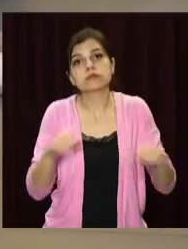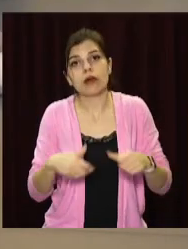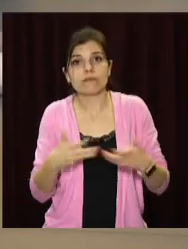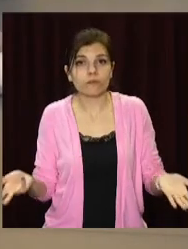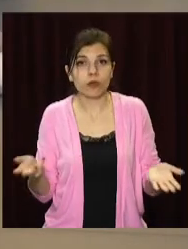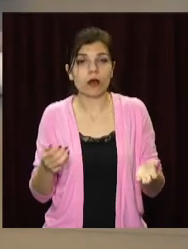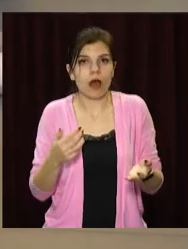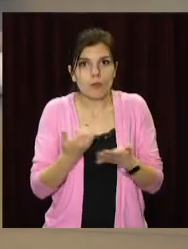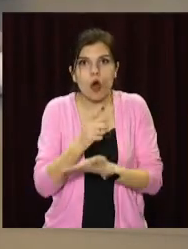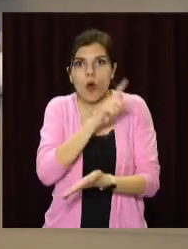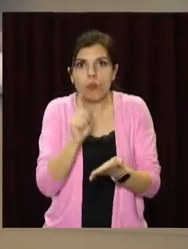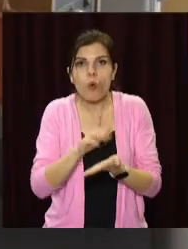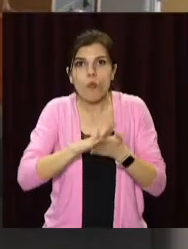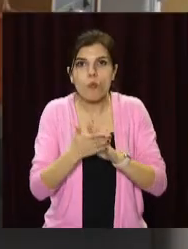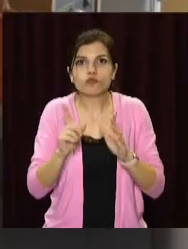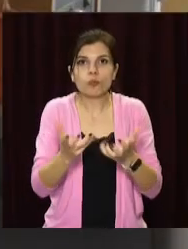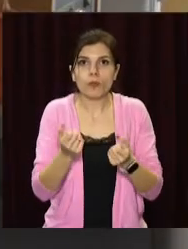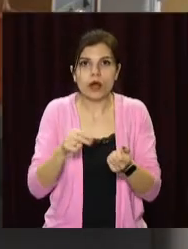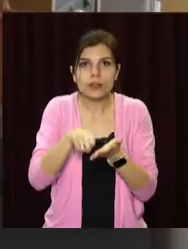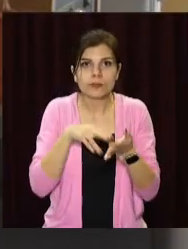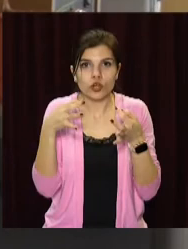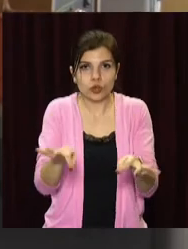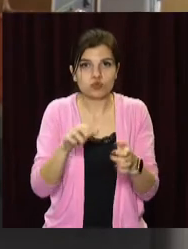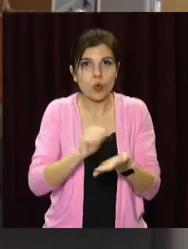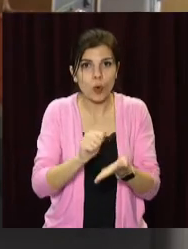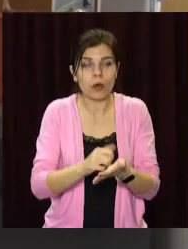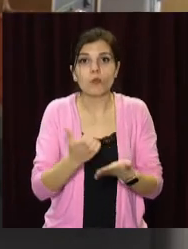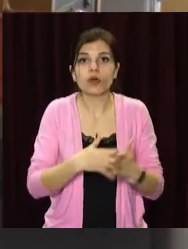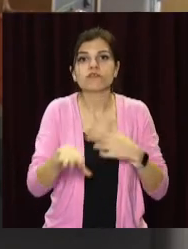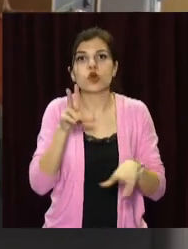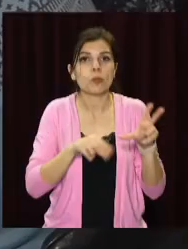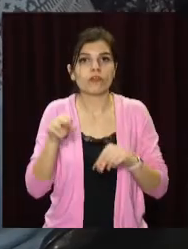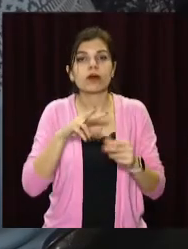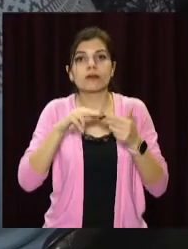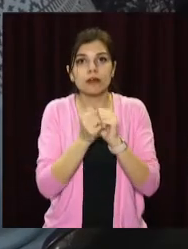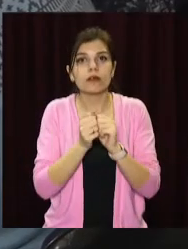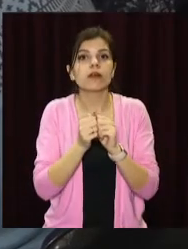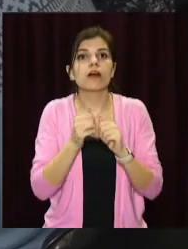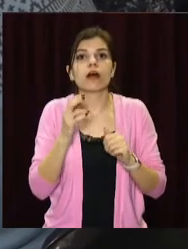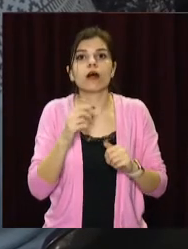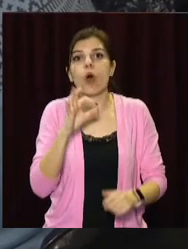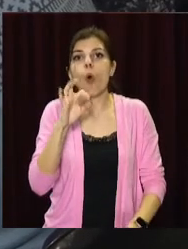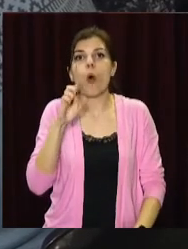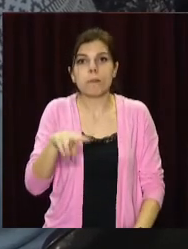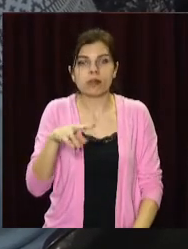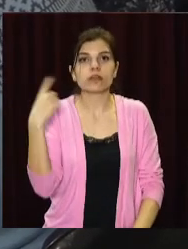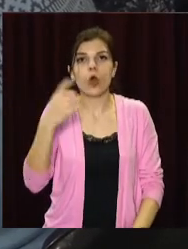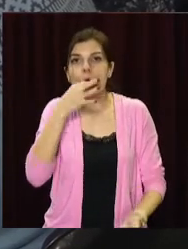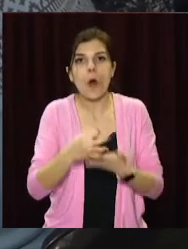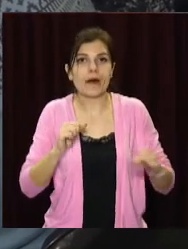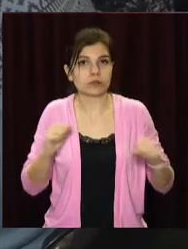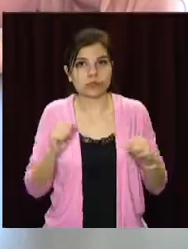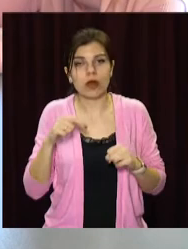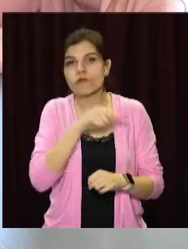Натомість саме слухання – обов'язкова умова для отримання документу. Тому зараз усі сподівання у Кам'янському покладають на